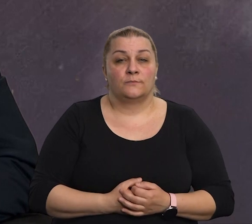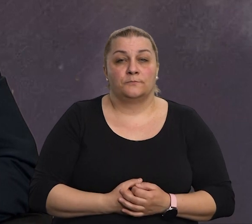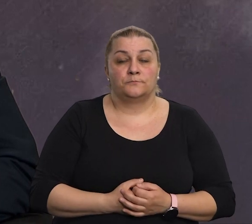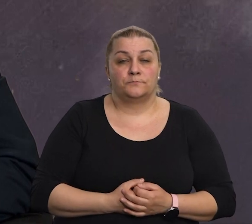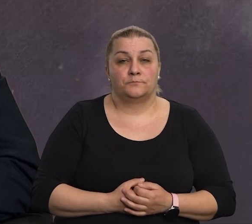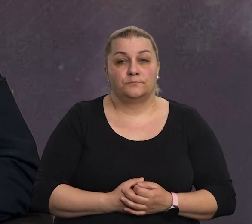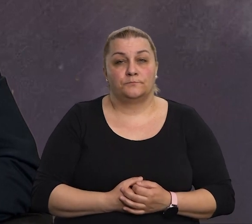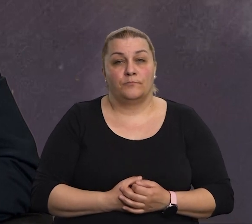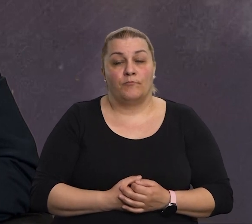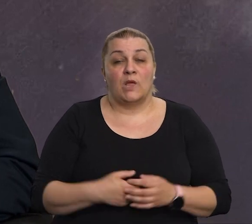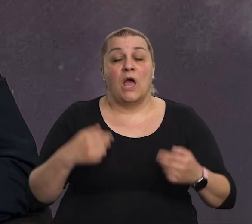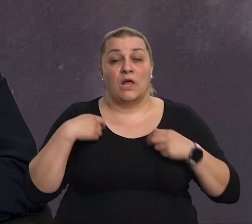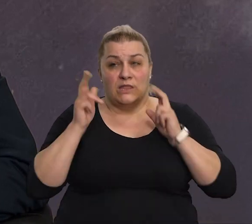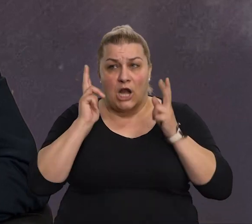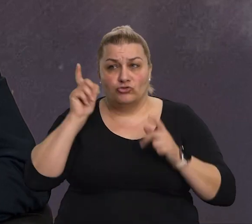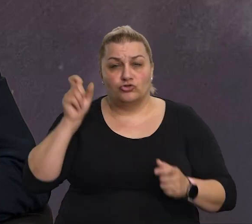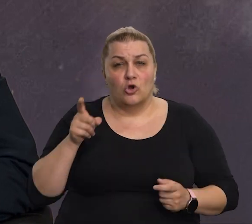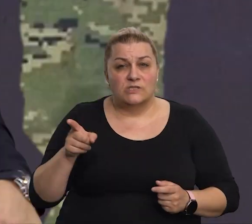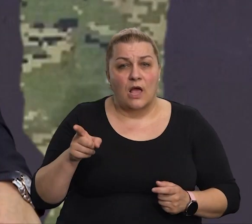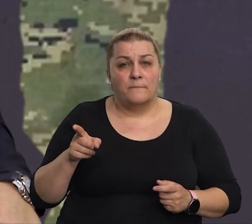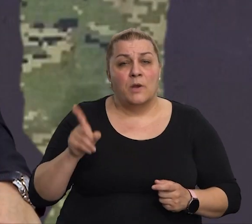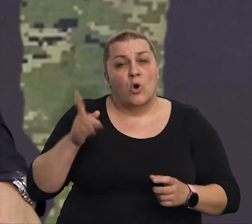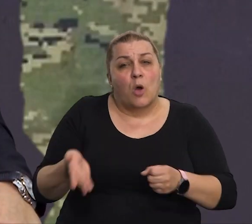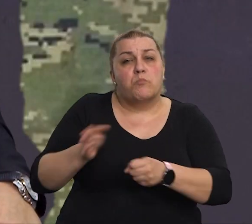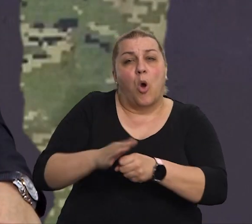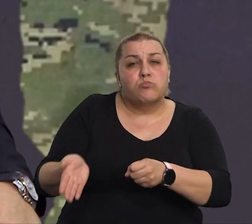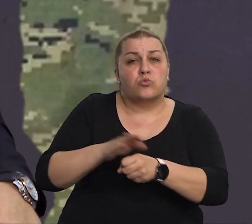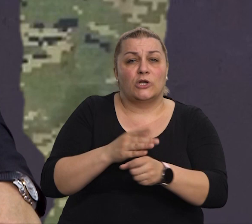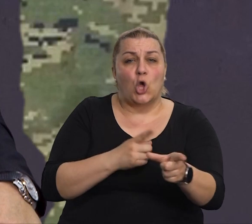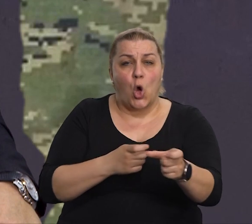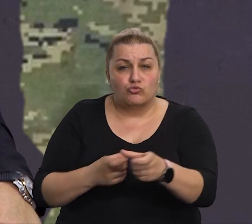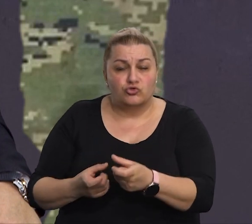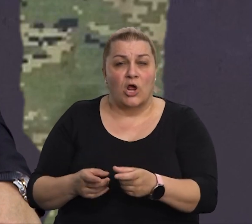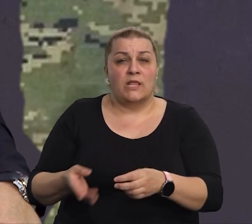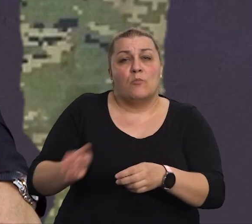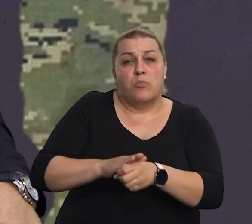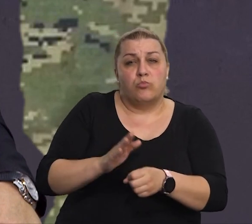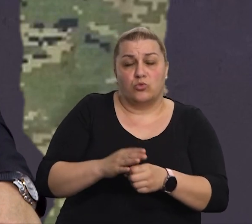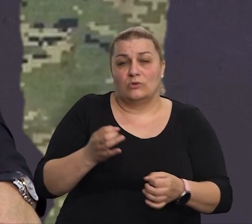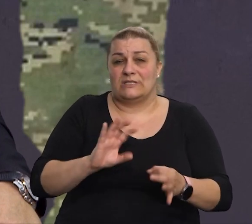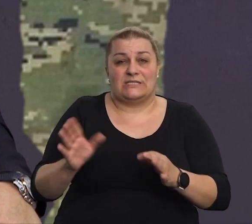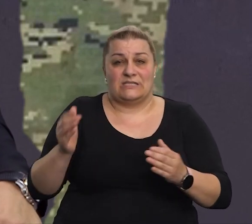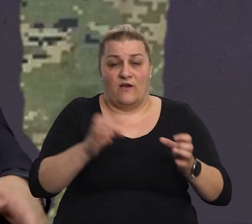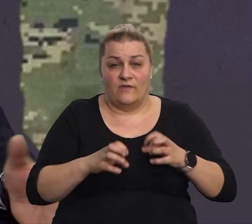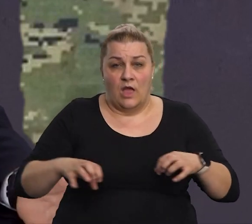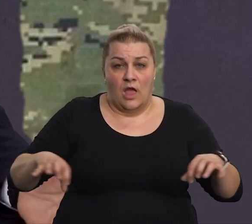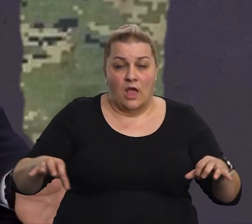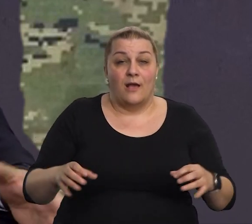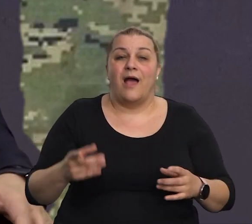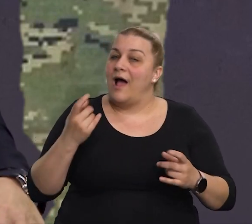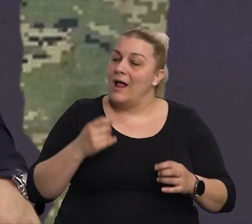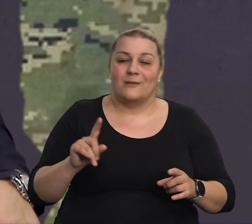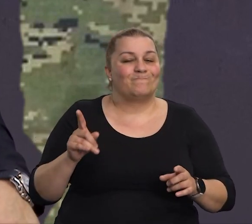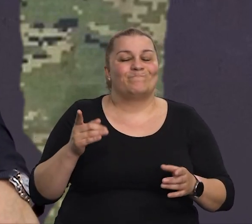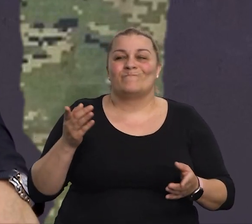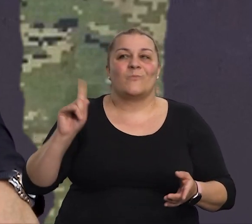I, tražio sam da, popuno naružanja i opreme, slijedava, tako da sam, ali, nije bilo